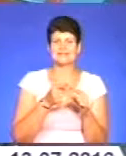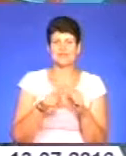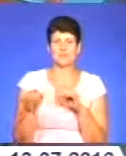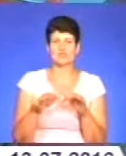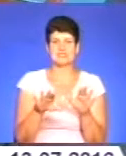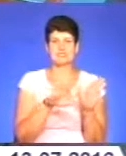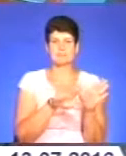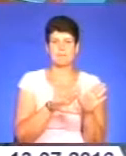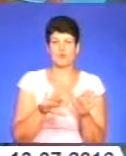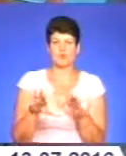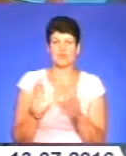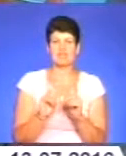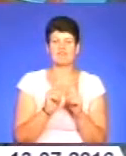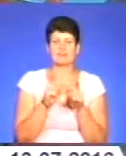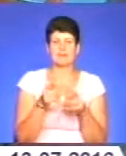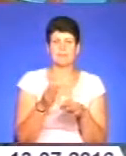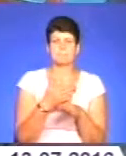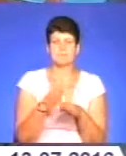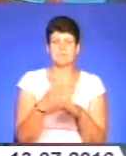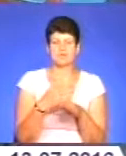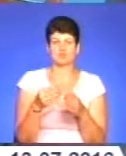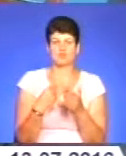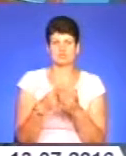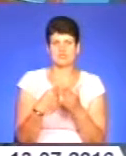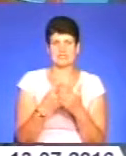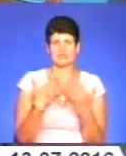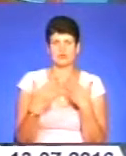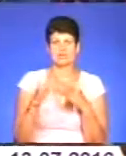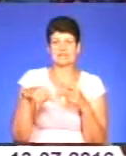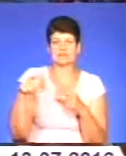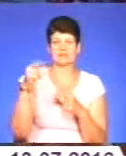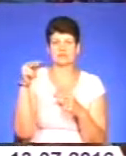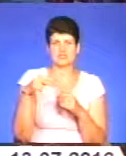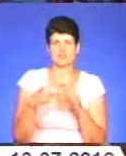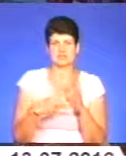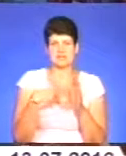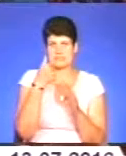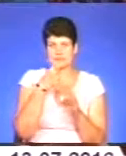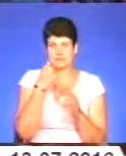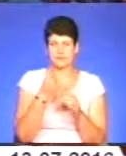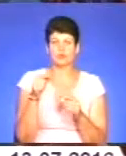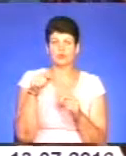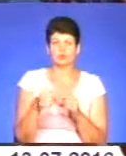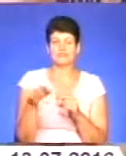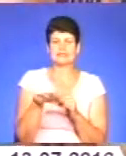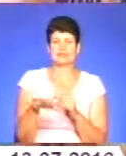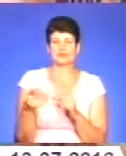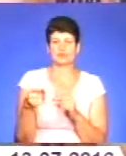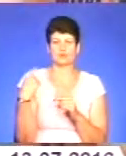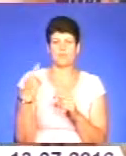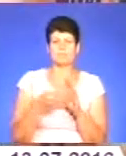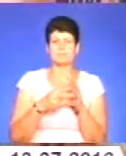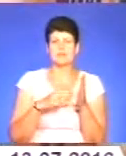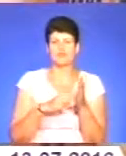і війти в міжбюджетні відносини на наступний 2017 рік. Відтак, на території Тернопільської області